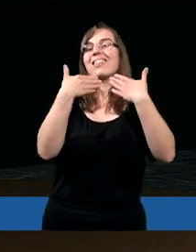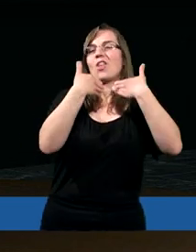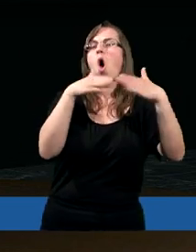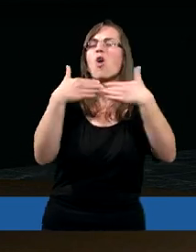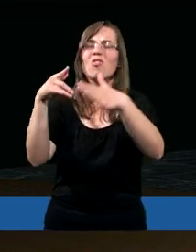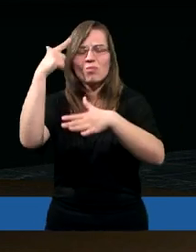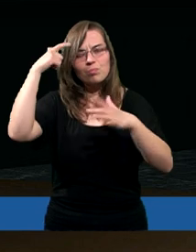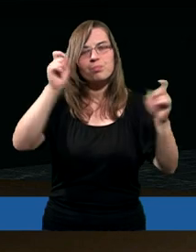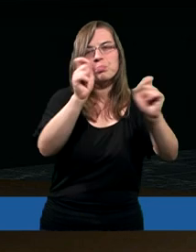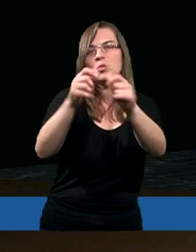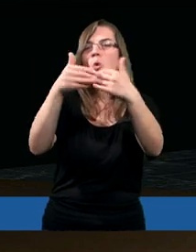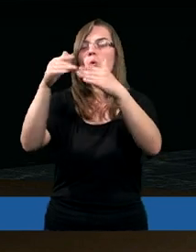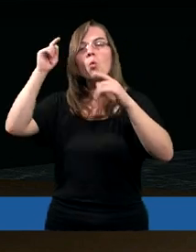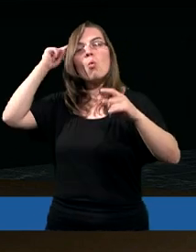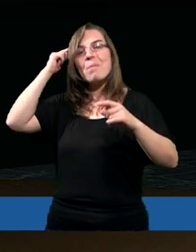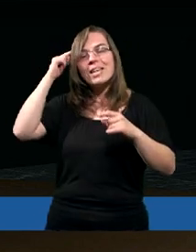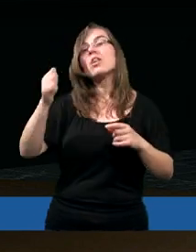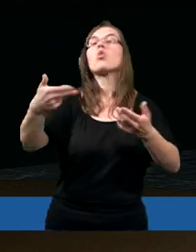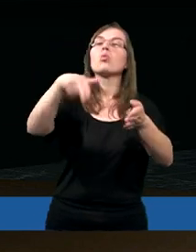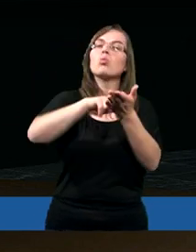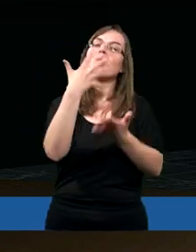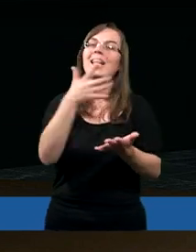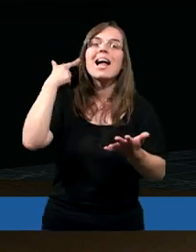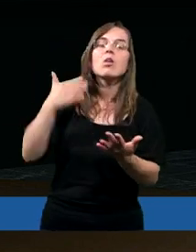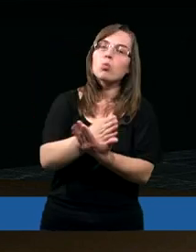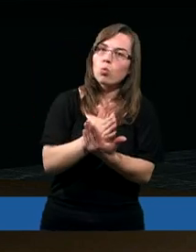umysły ludzi, którzy chcieli Mu służyć